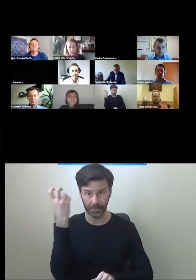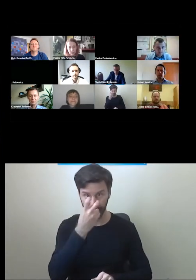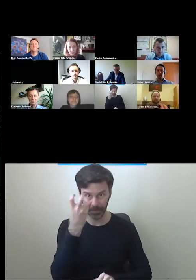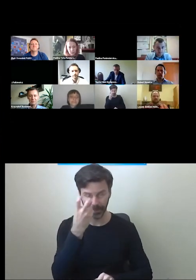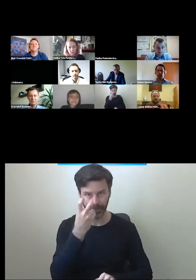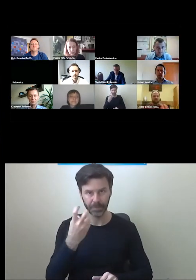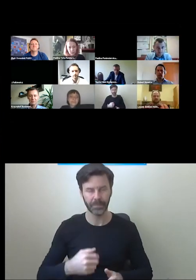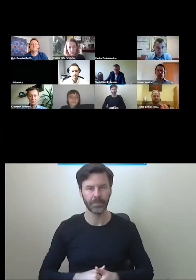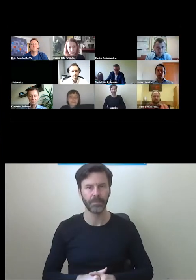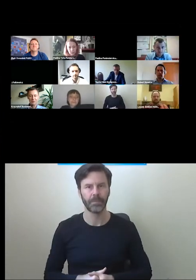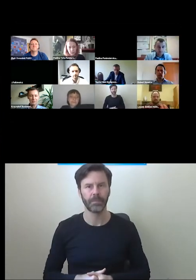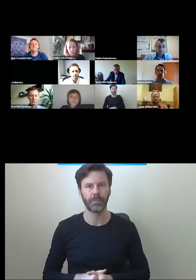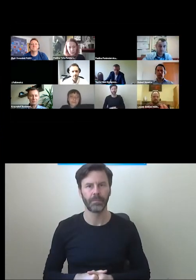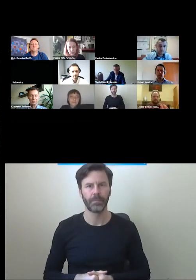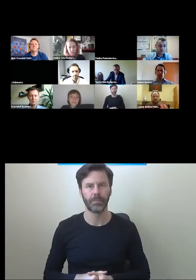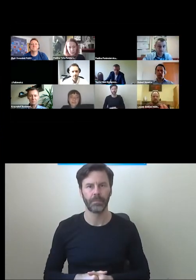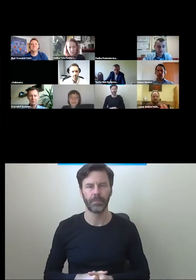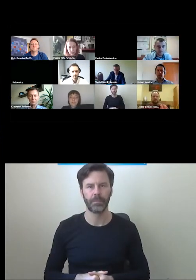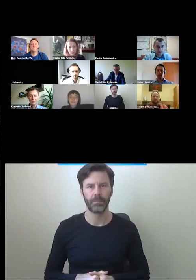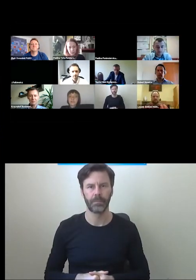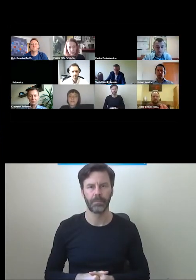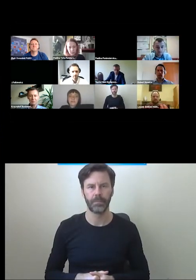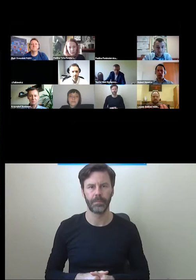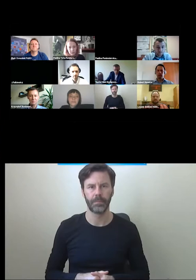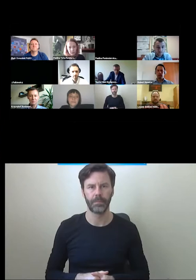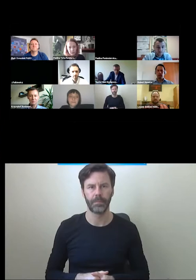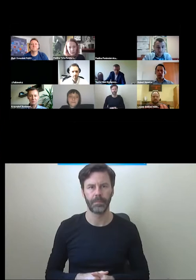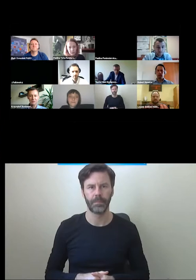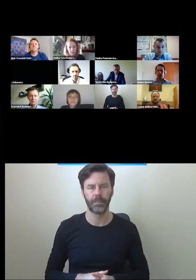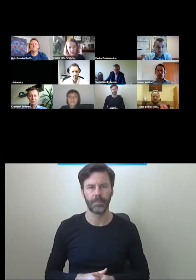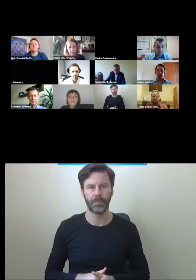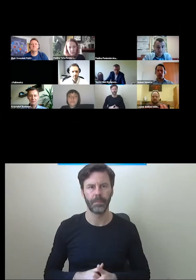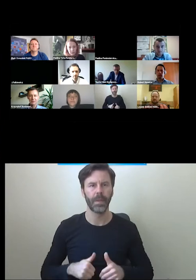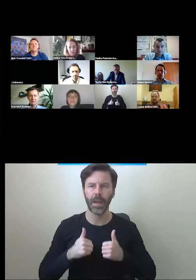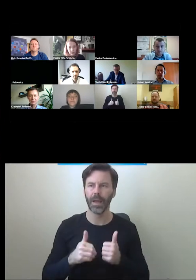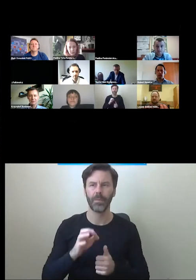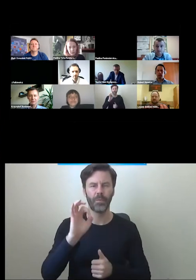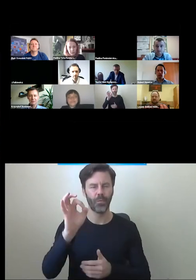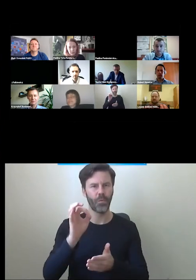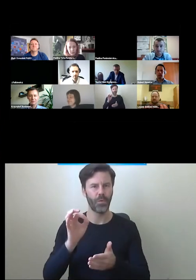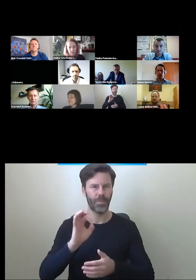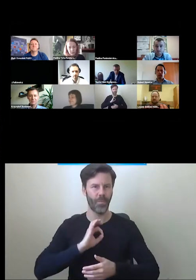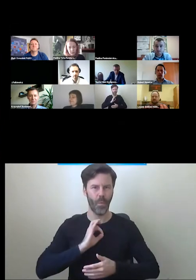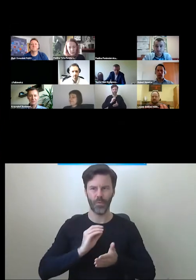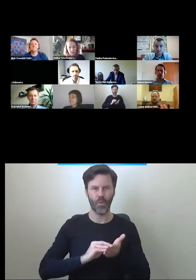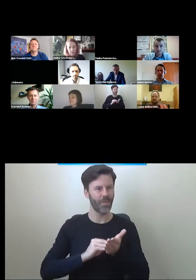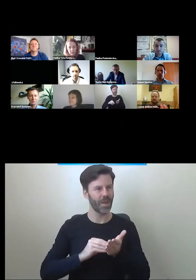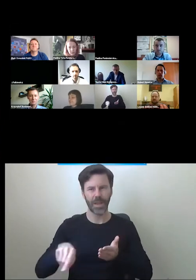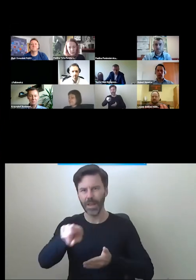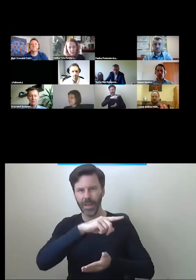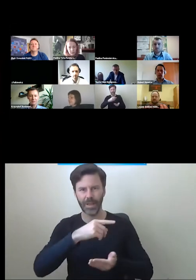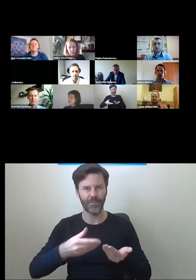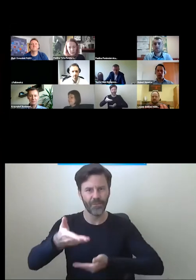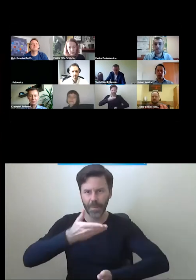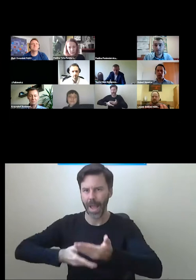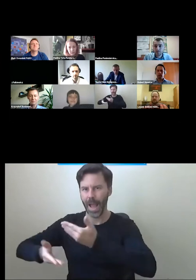to jest to miejsce, to forum na wymianę poglądów, doświadczeń i wykuwania pewnych